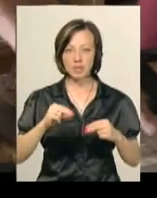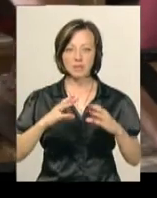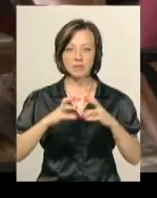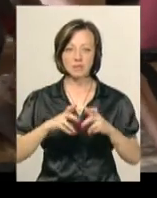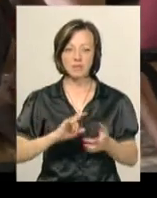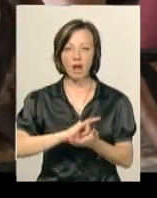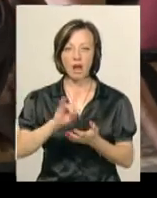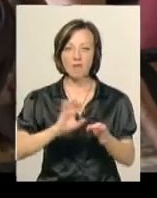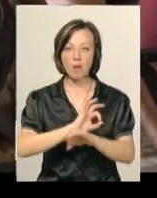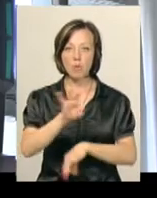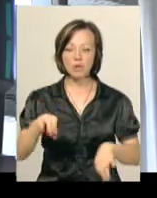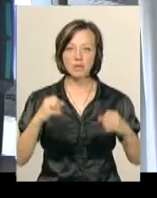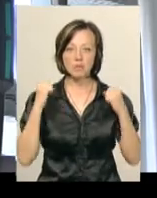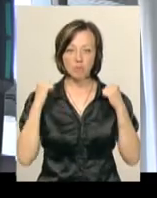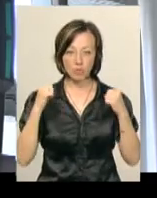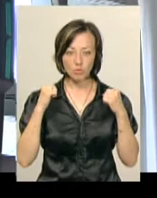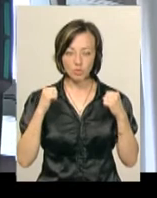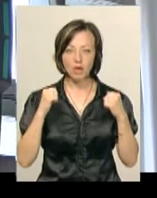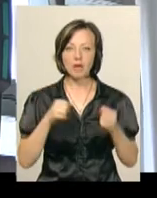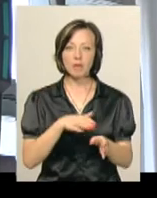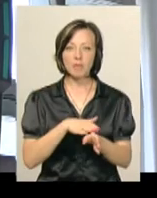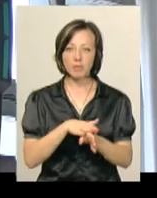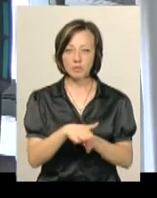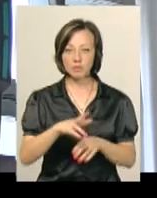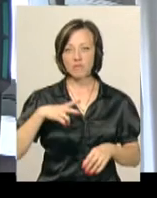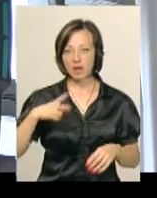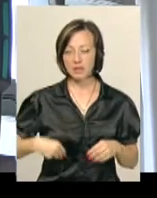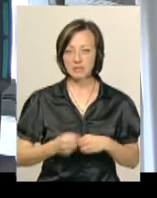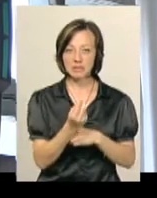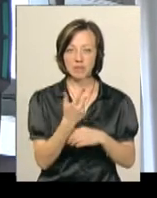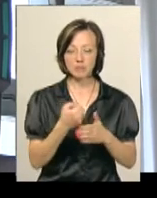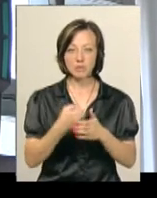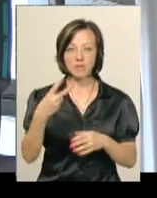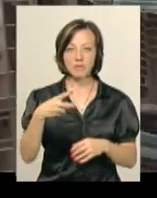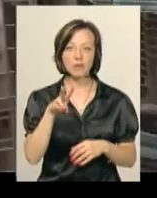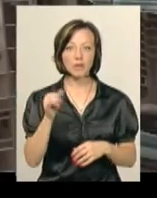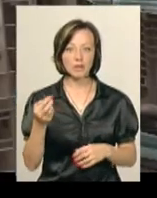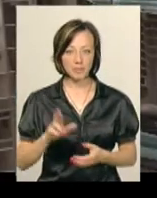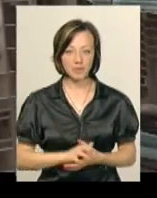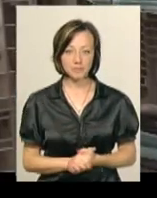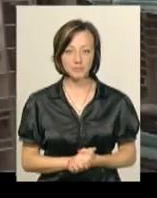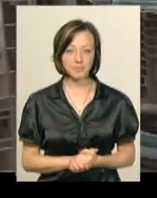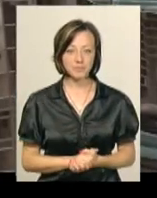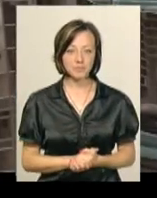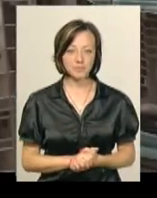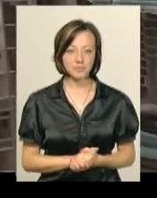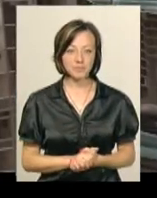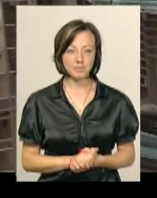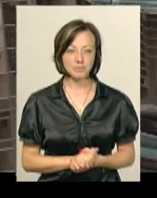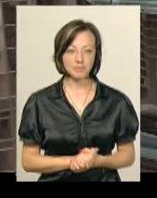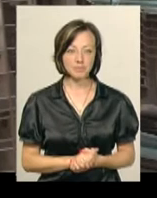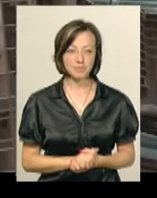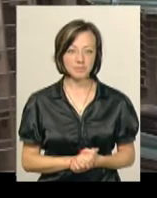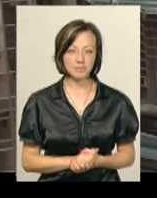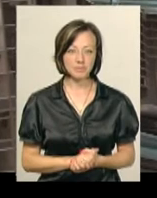чемпіонаті світу з авіамодельного спорту серед кордових моделей, який прийде у Франції з 13 по 20 липня. Ірина Хижа, Юрій Чорний,